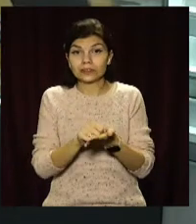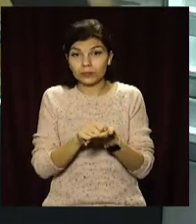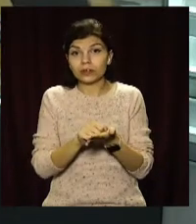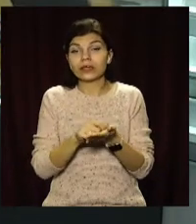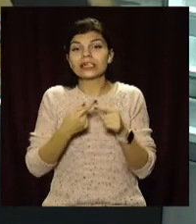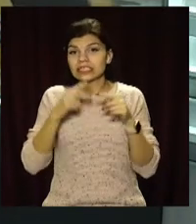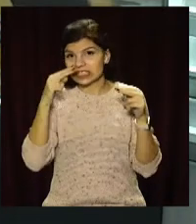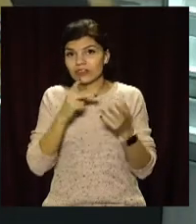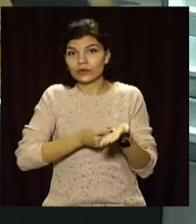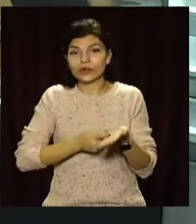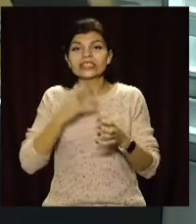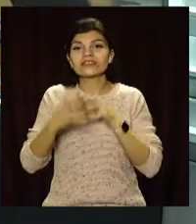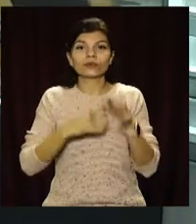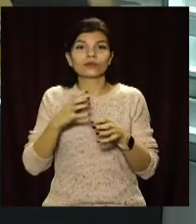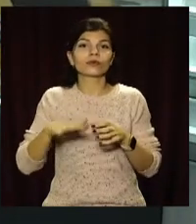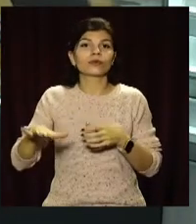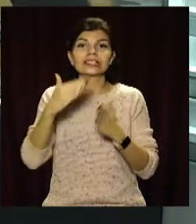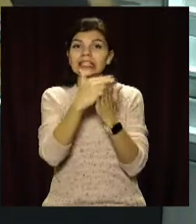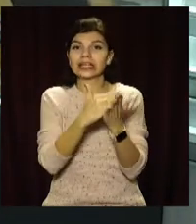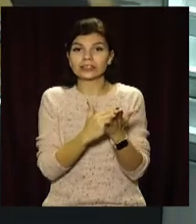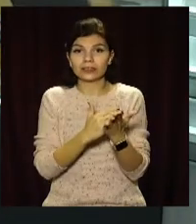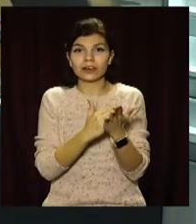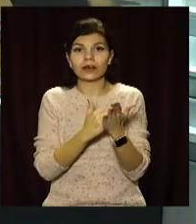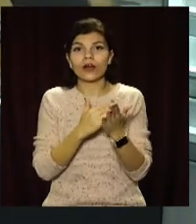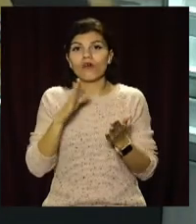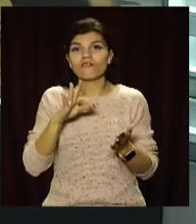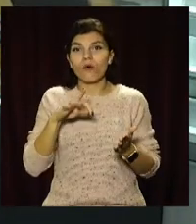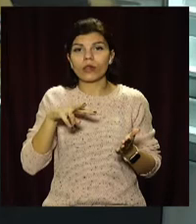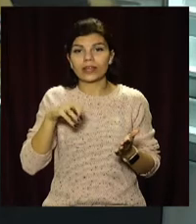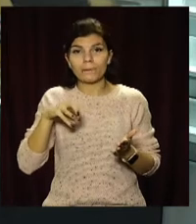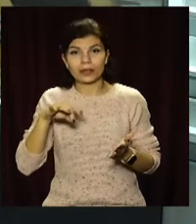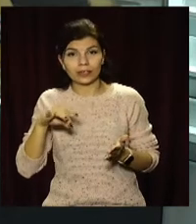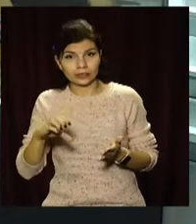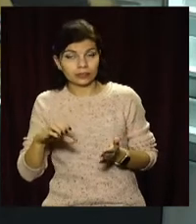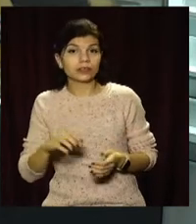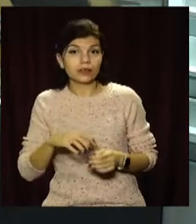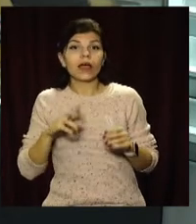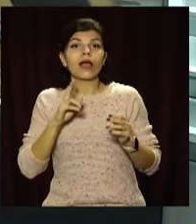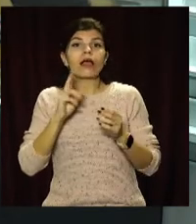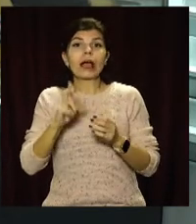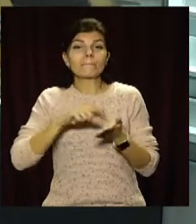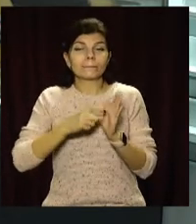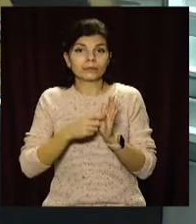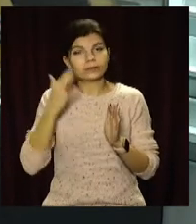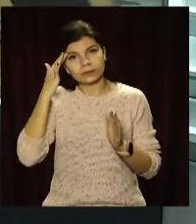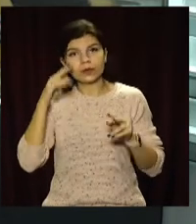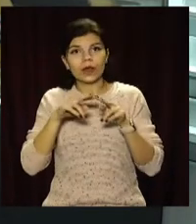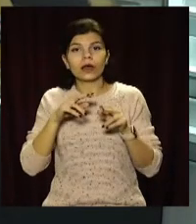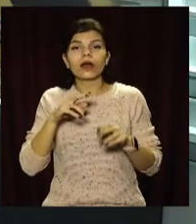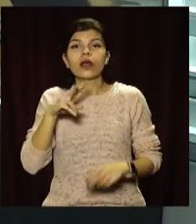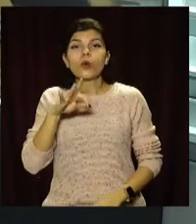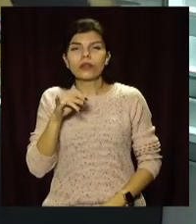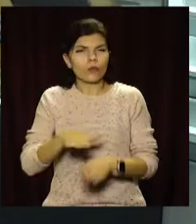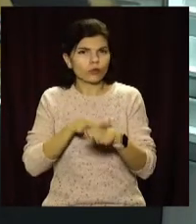свідчать дані світового порталу статистики «Волдеметерс». Відтак, Кабмін планує вести повний локдаун з 24